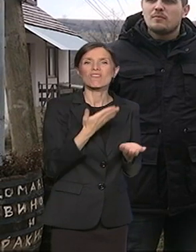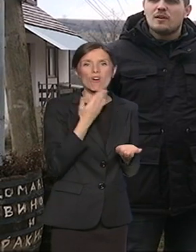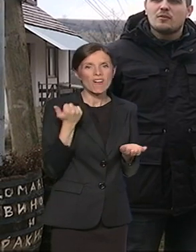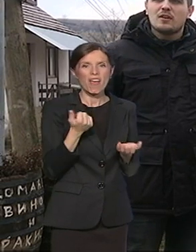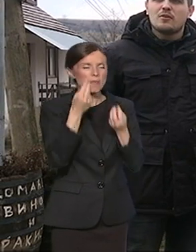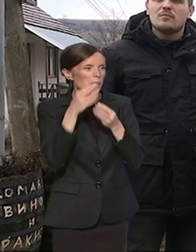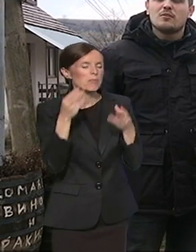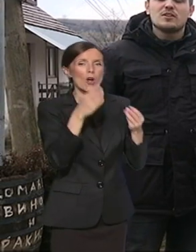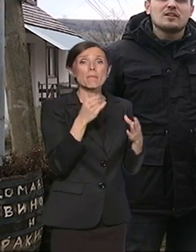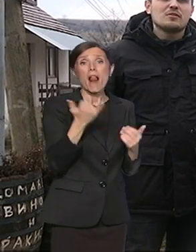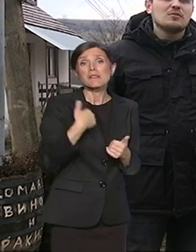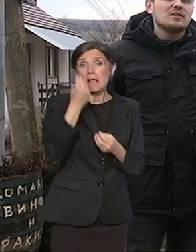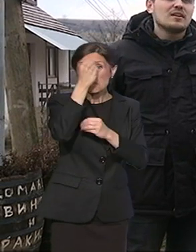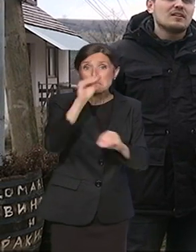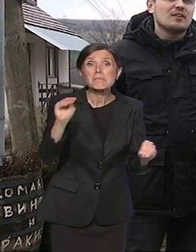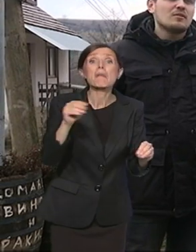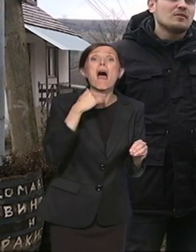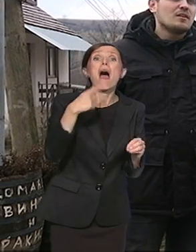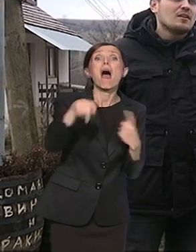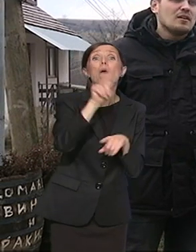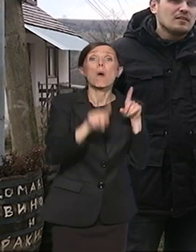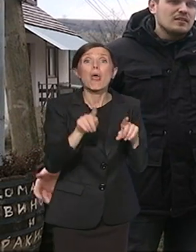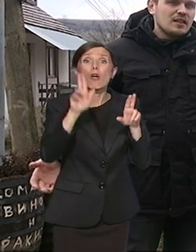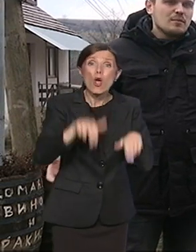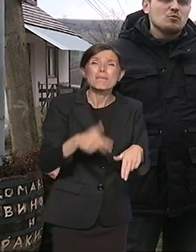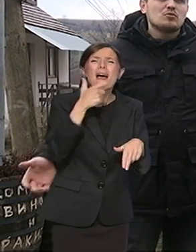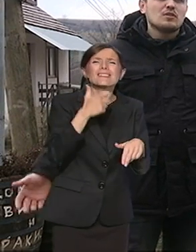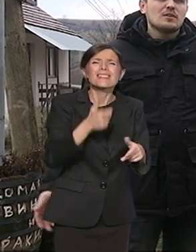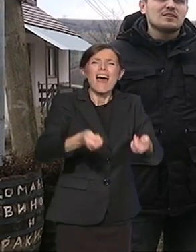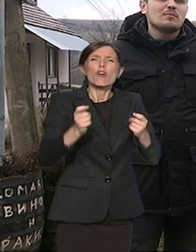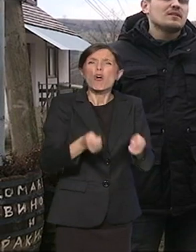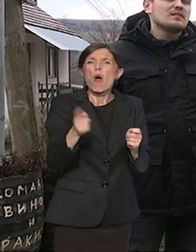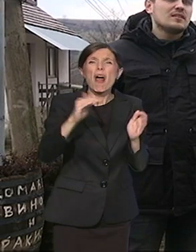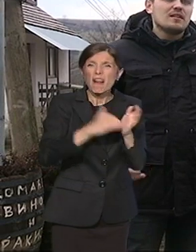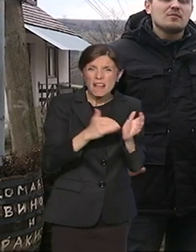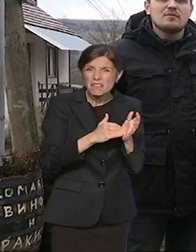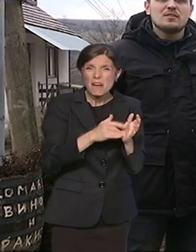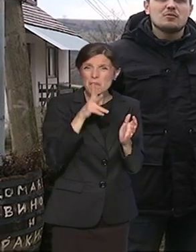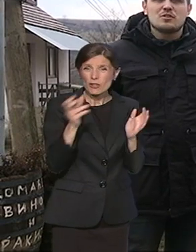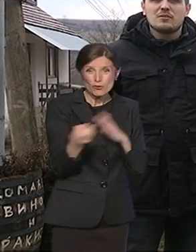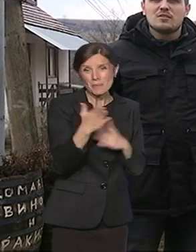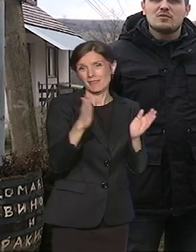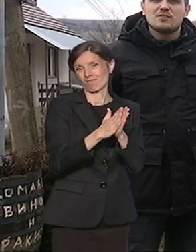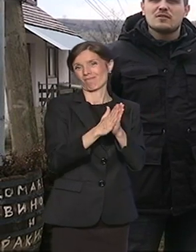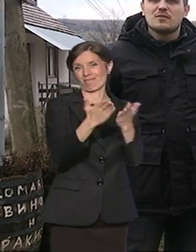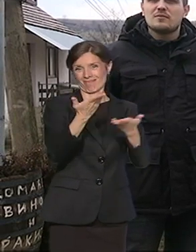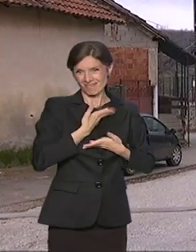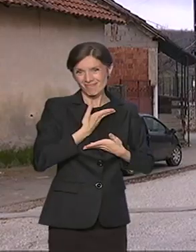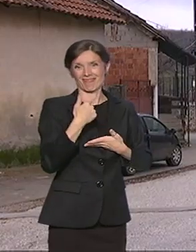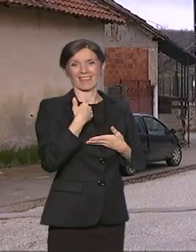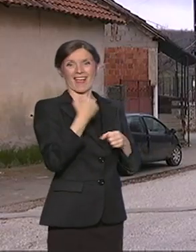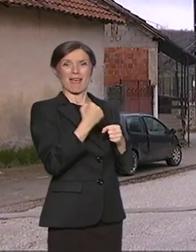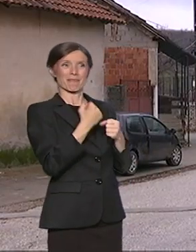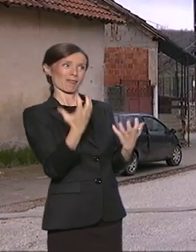putem, ako neko ima, ako želi neko da donira, neko da ima kući, to da mu ne treba da ovde izložimo, znači, u našem selu.